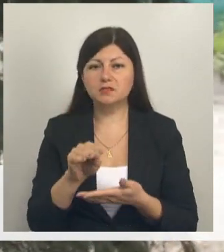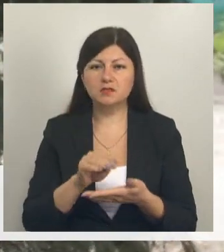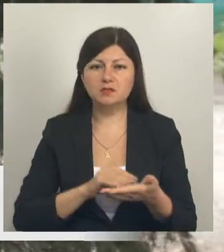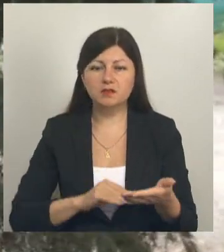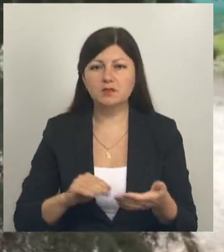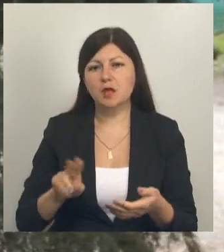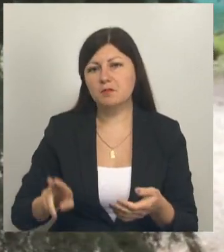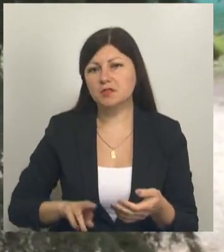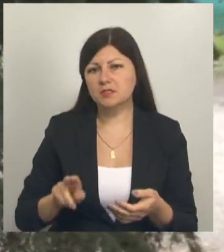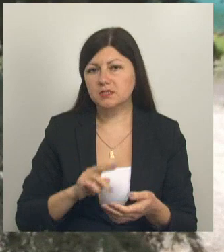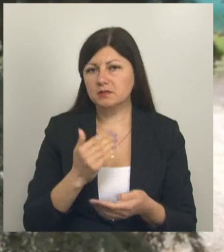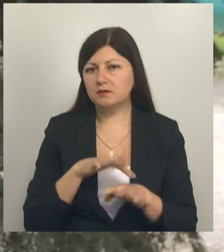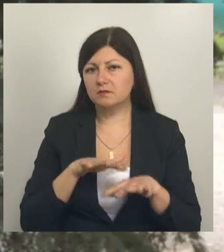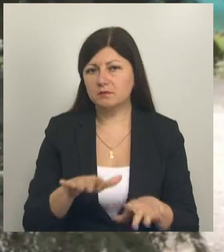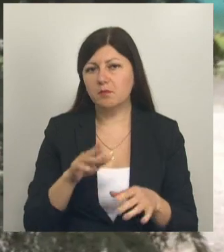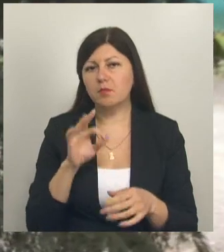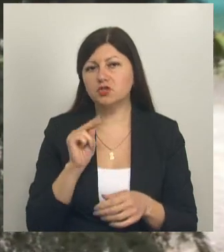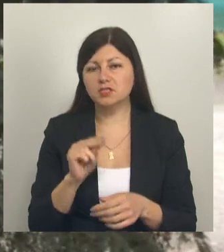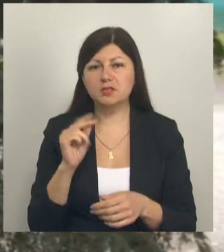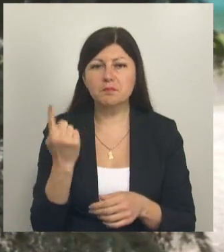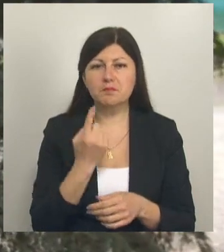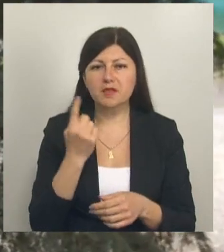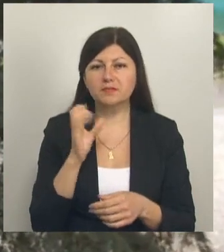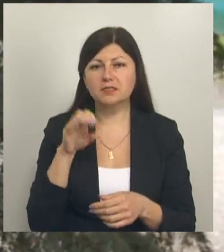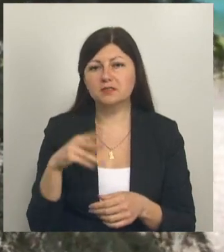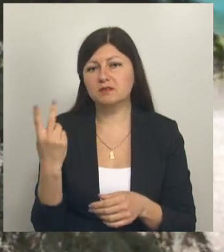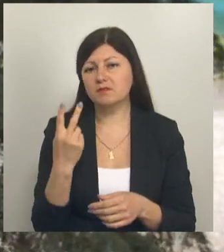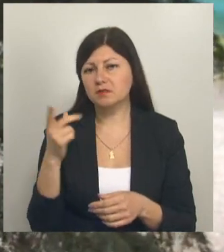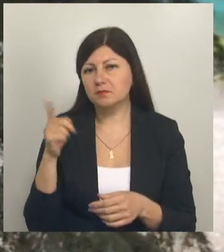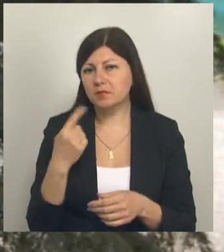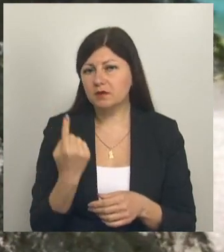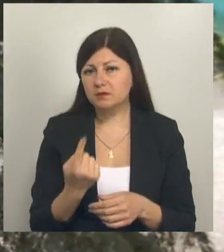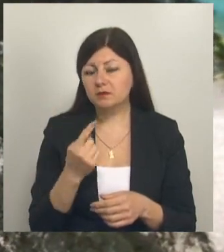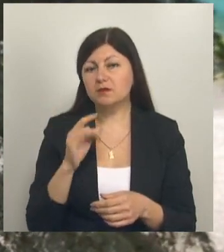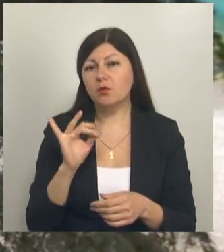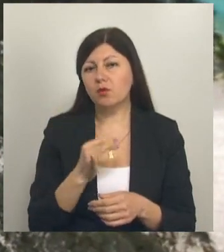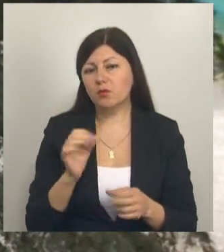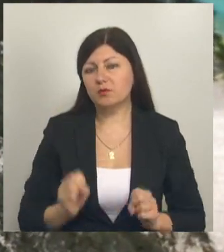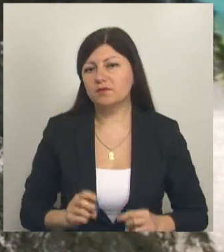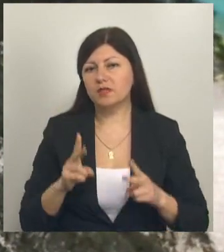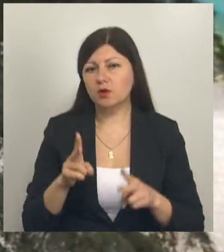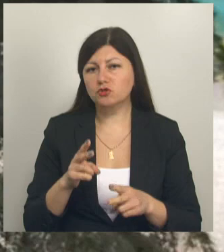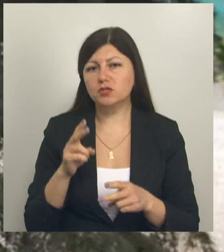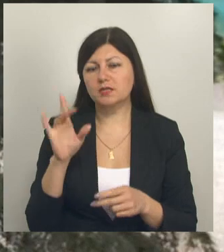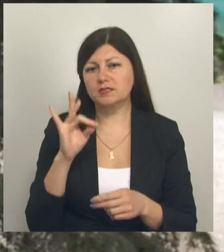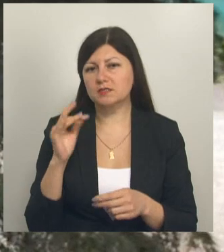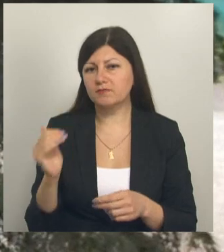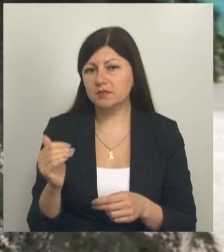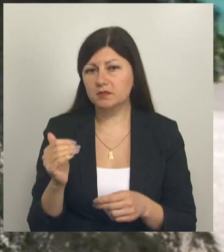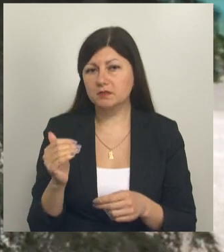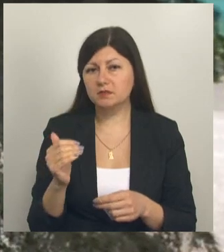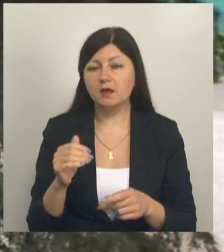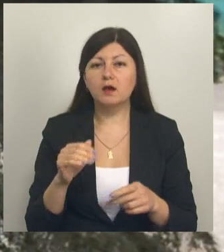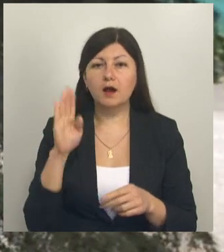административные материалы по части 1 статьи 20 прим. 1 Кодекса об административных правонарушениях Российской Федерации.